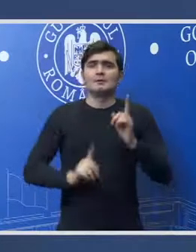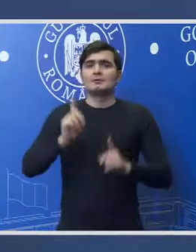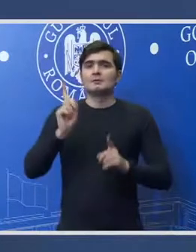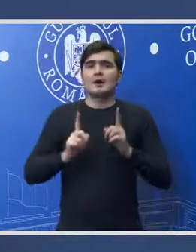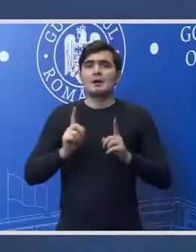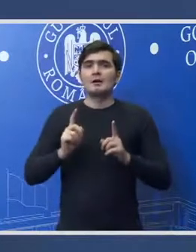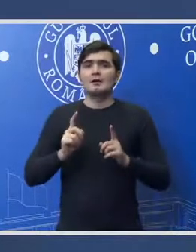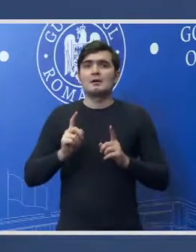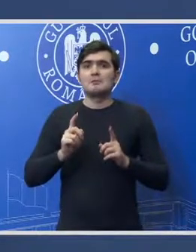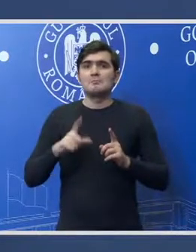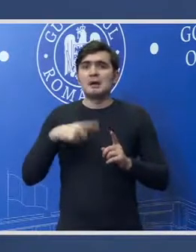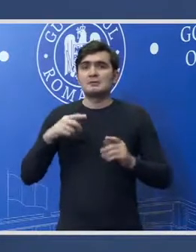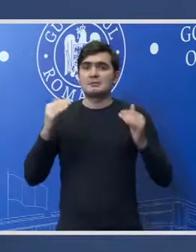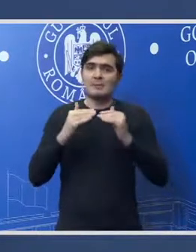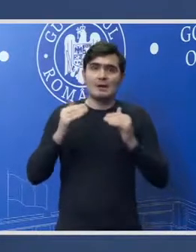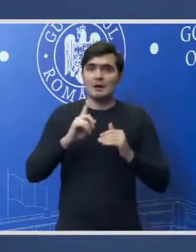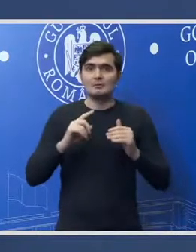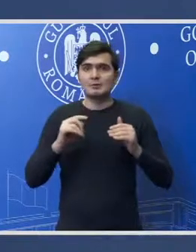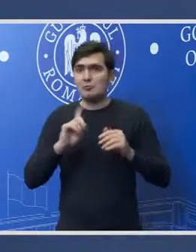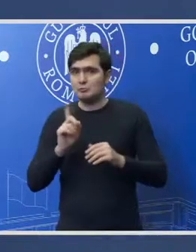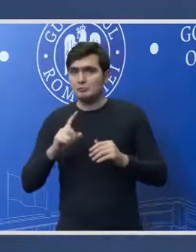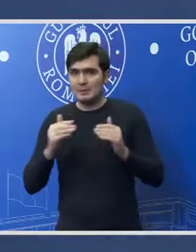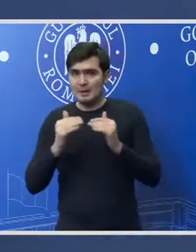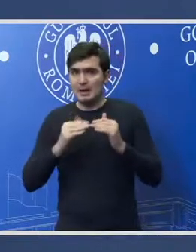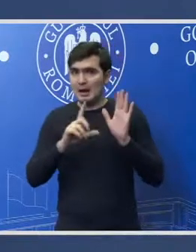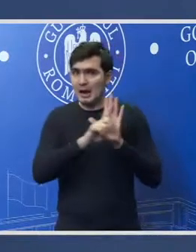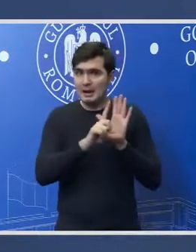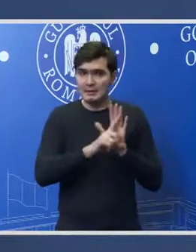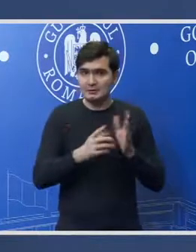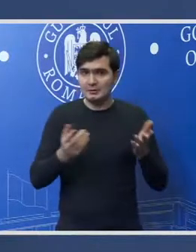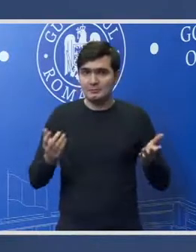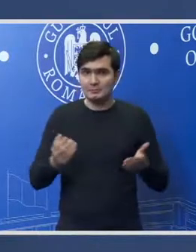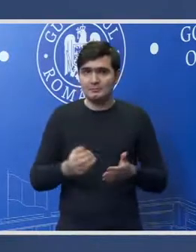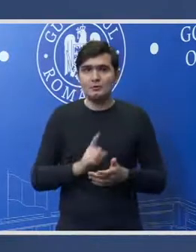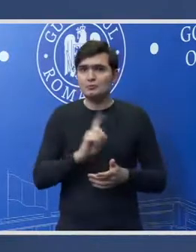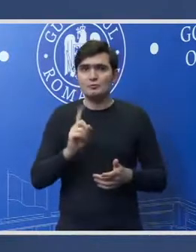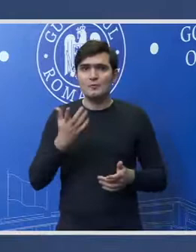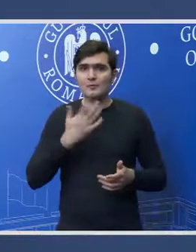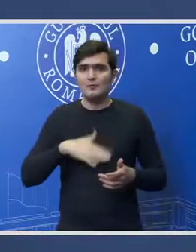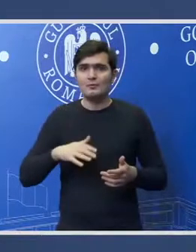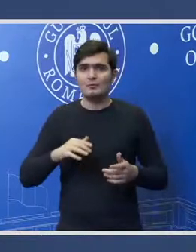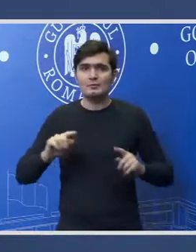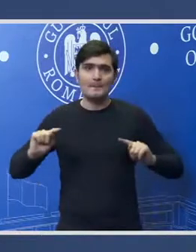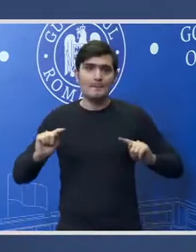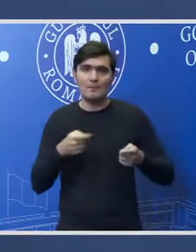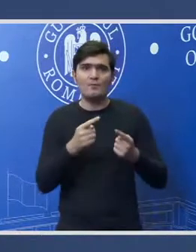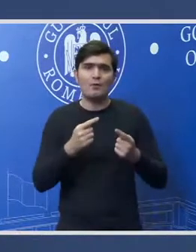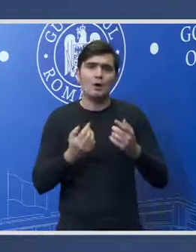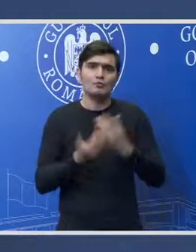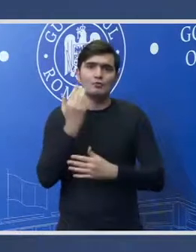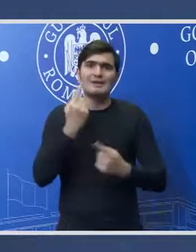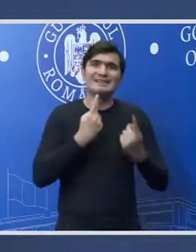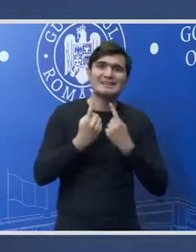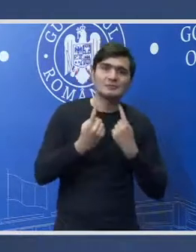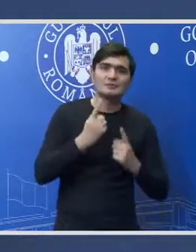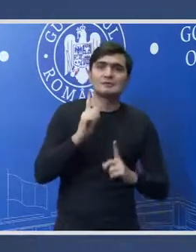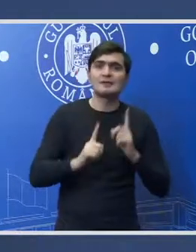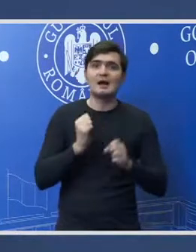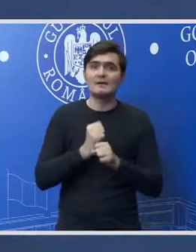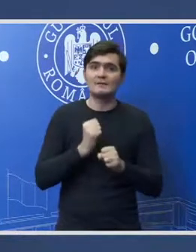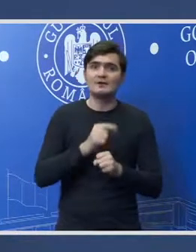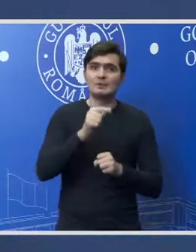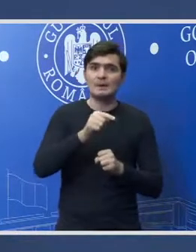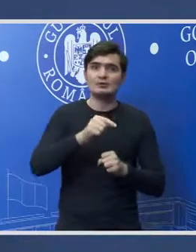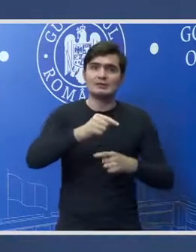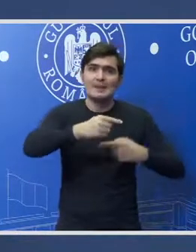egali în fața legii să creiem niște discuții dacă nu cumva prin aceste mecanisme